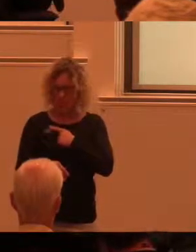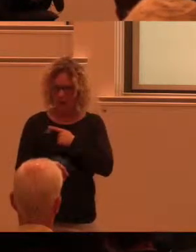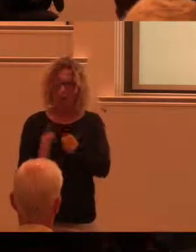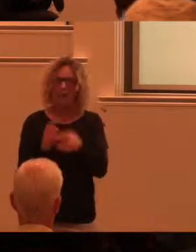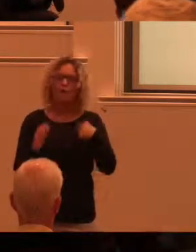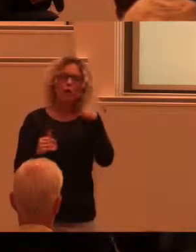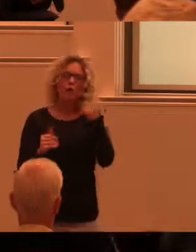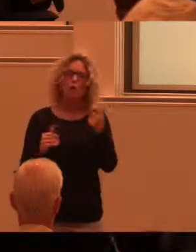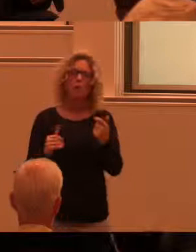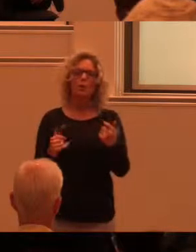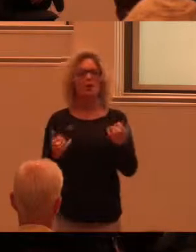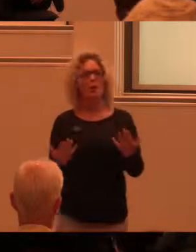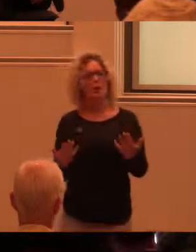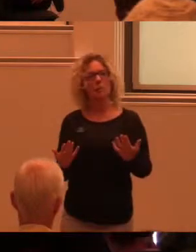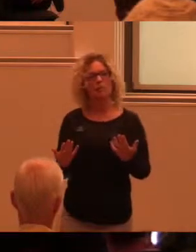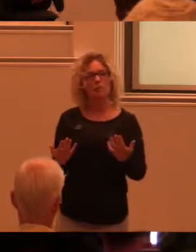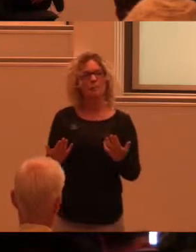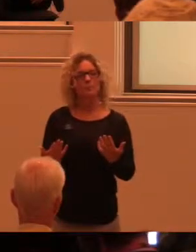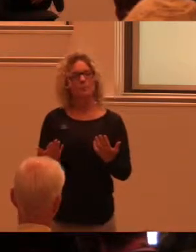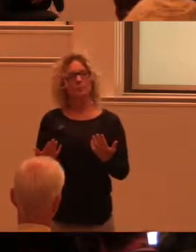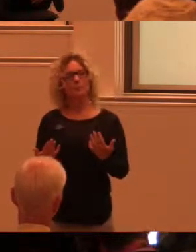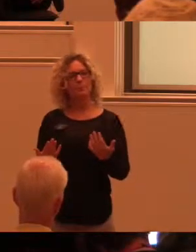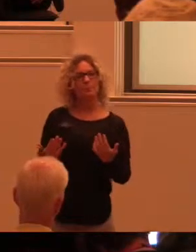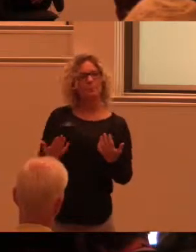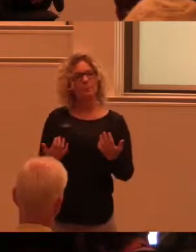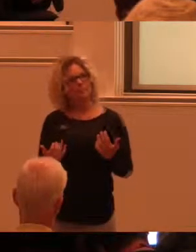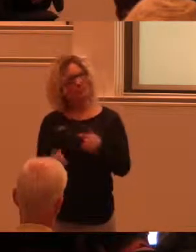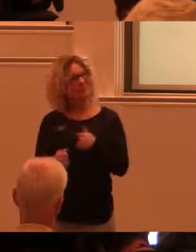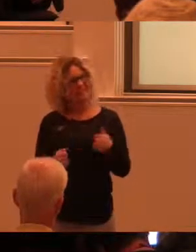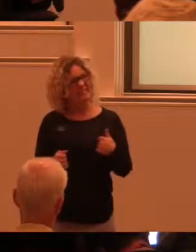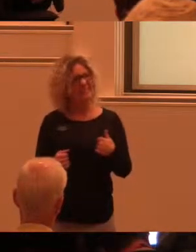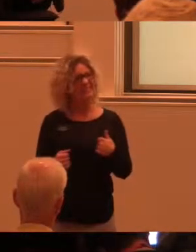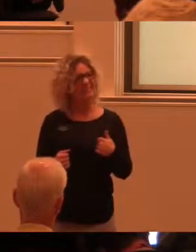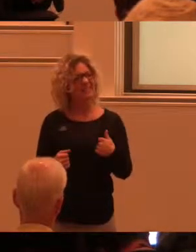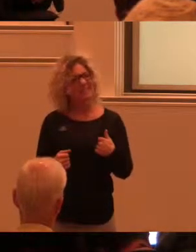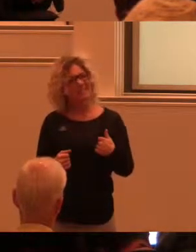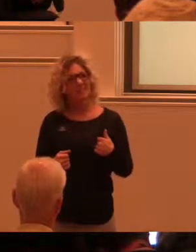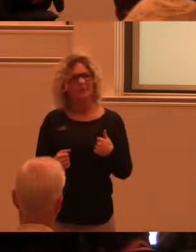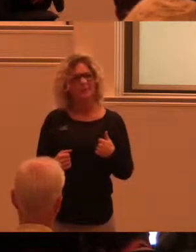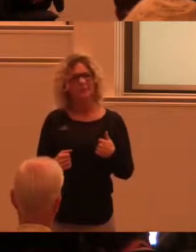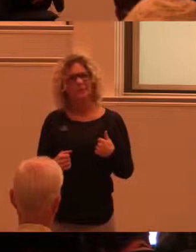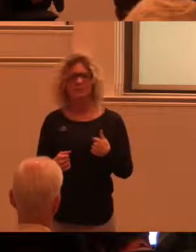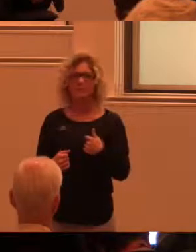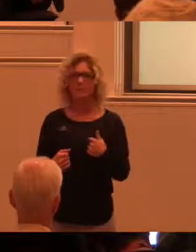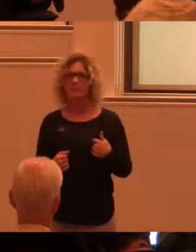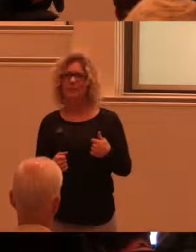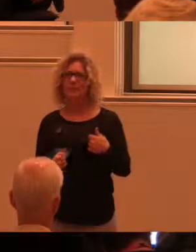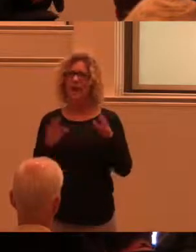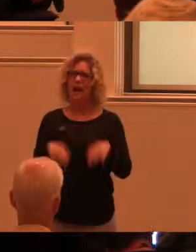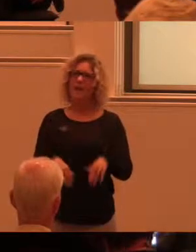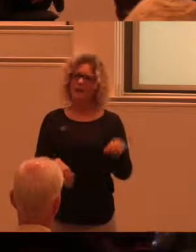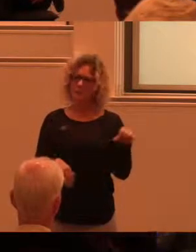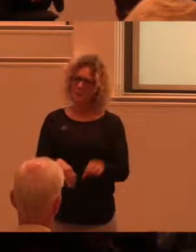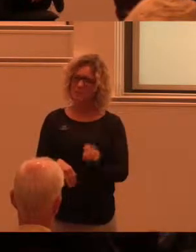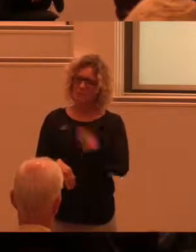man nu kan säga att vi har varit ganska dåliga på att förstå